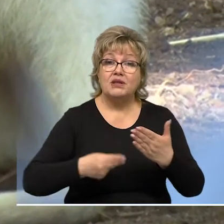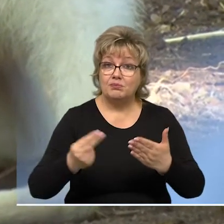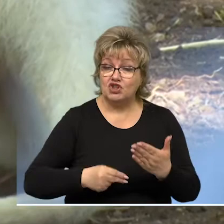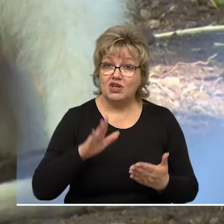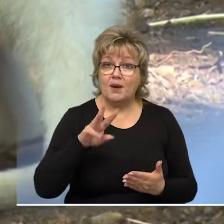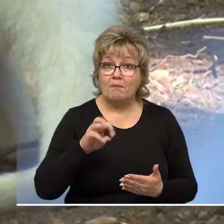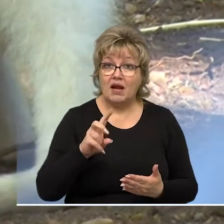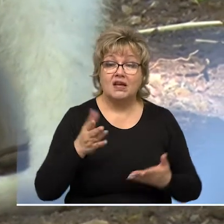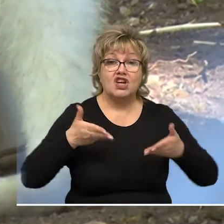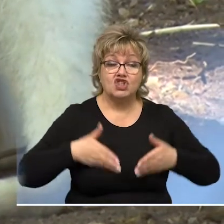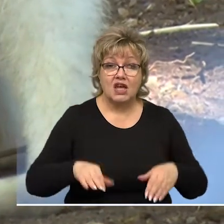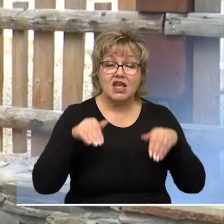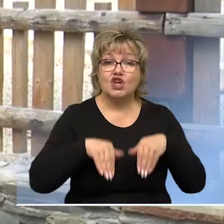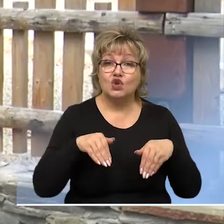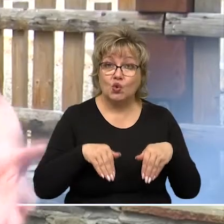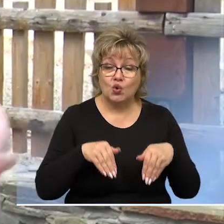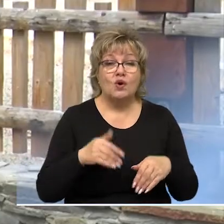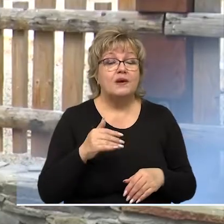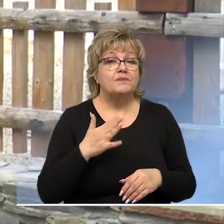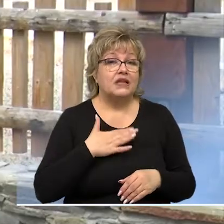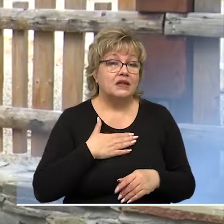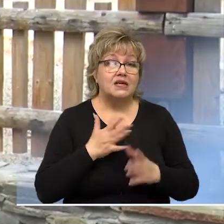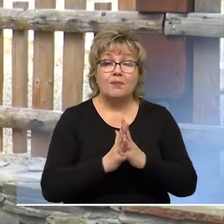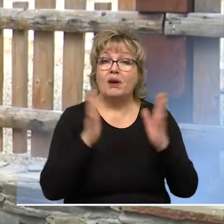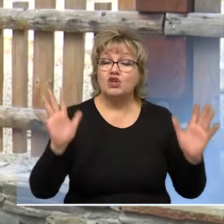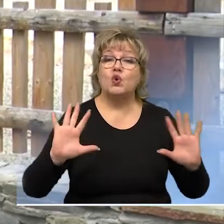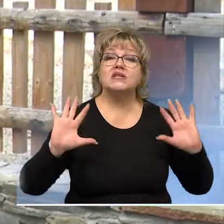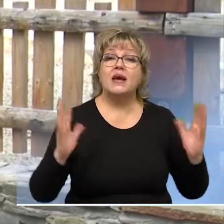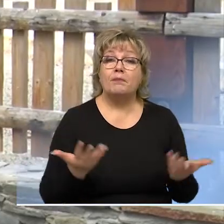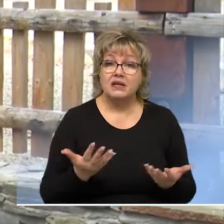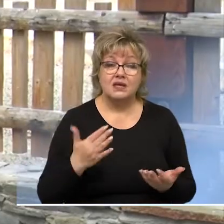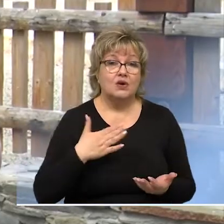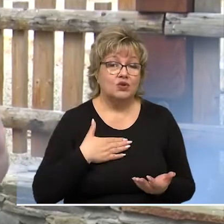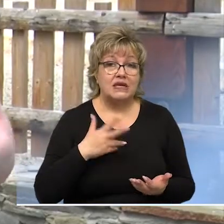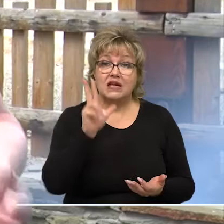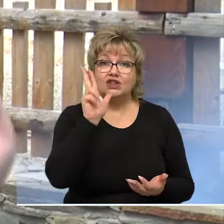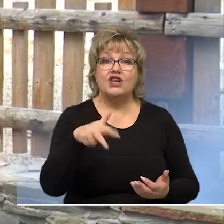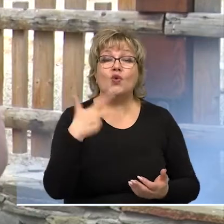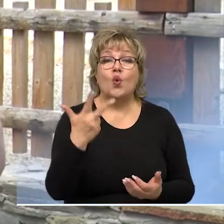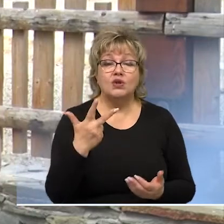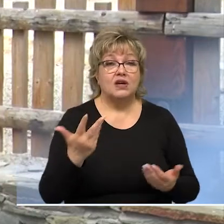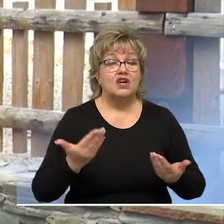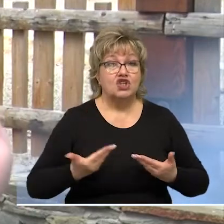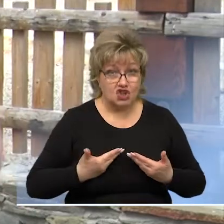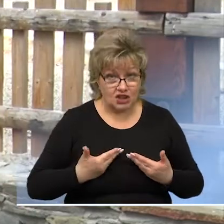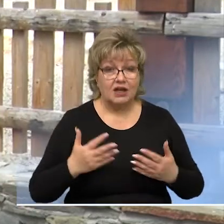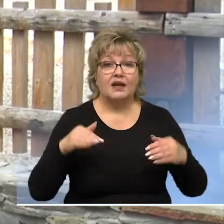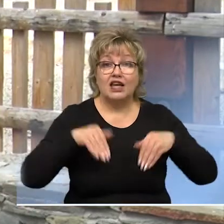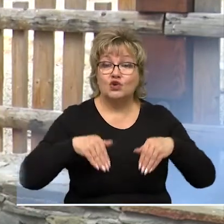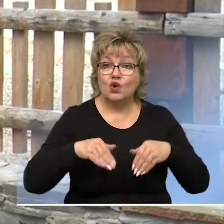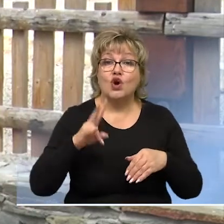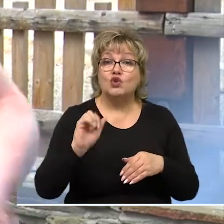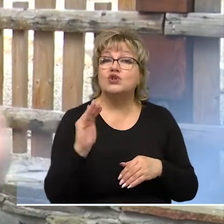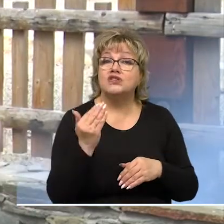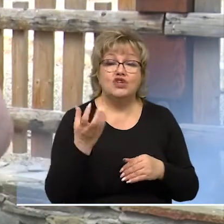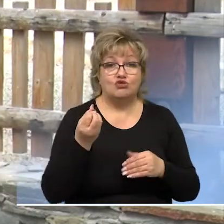малинок. «Рождение кенгуру для нас – это большое событие, поскольку у нас уже три года жили кенгуру в